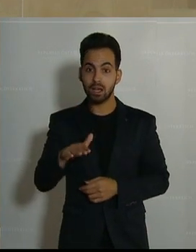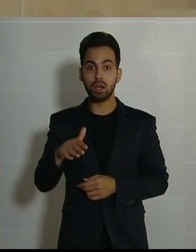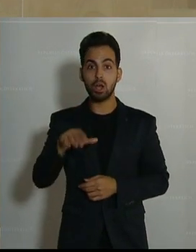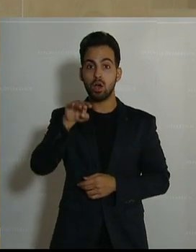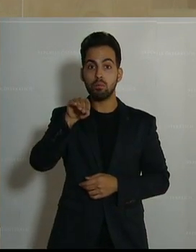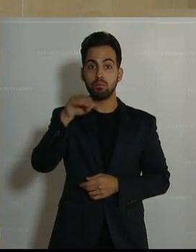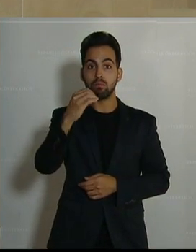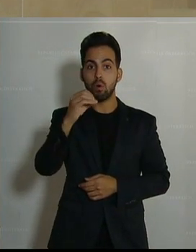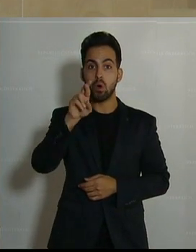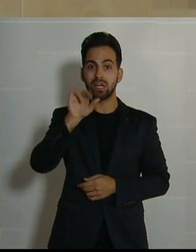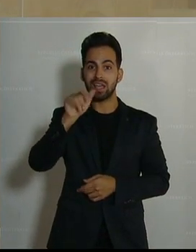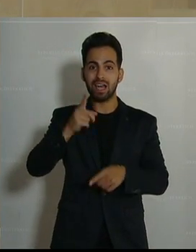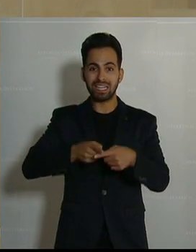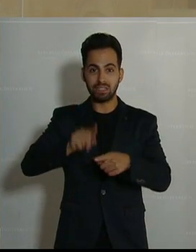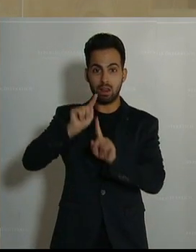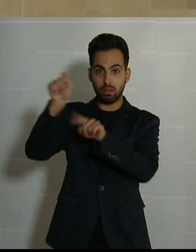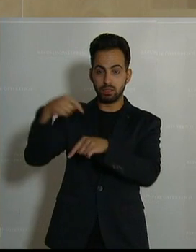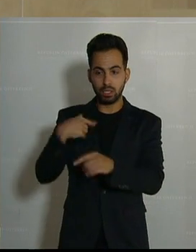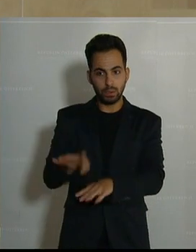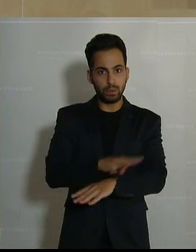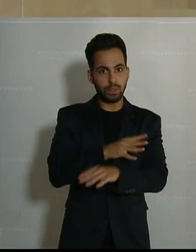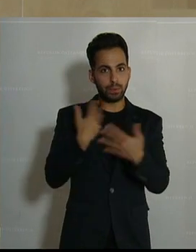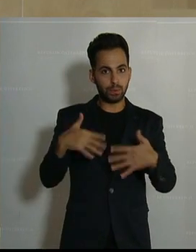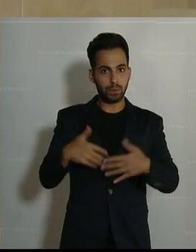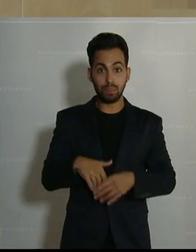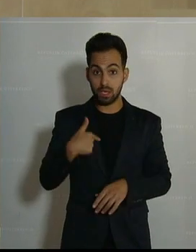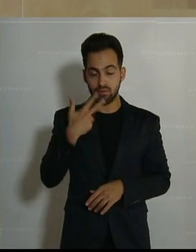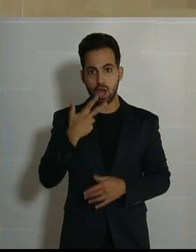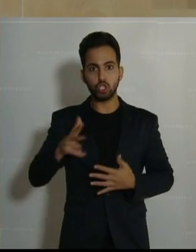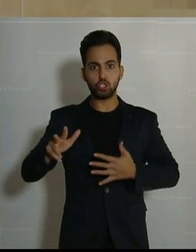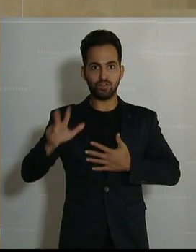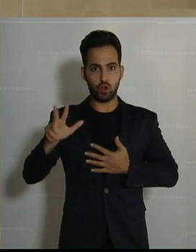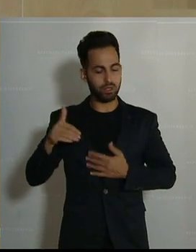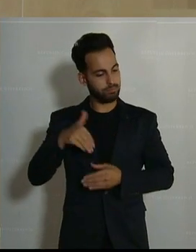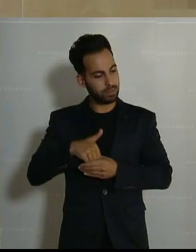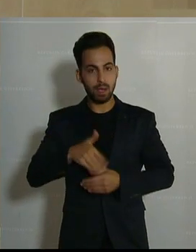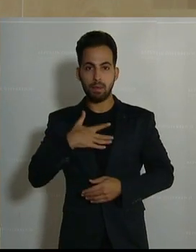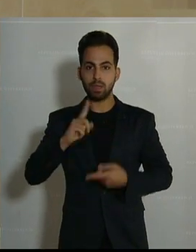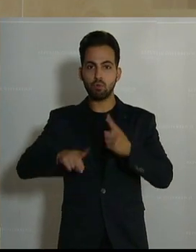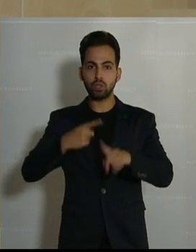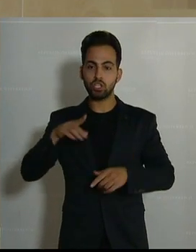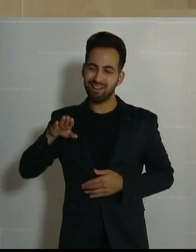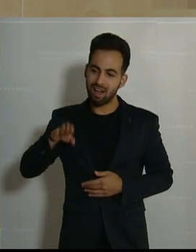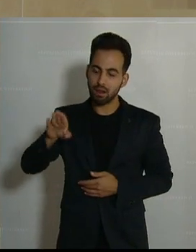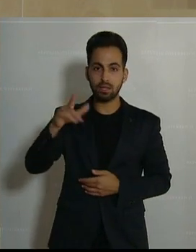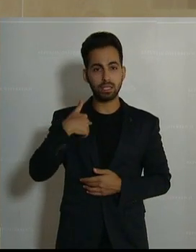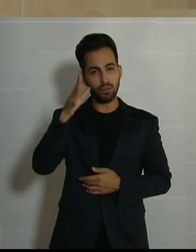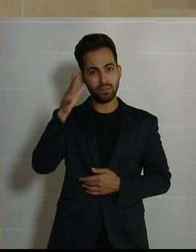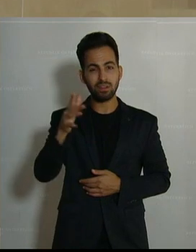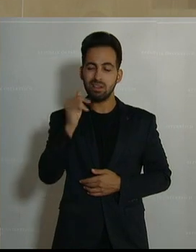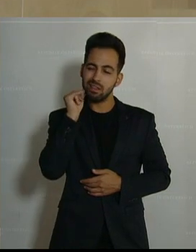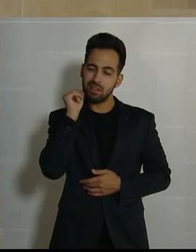Moria sehr nahe geht. Aus diesem Grund und weil ich mir geschworen habe, dass ich mich im Laufe meiner politischen Karriere für jeden